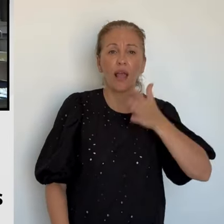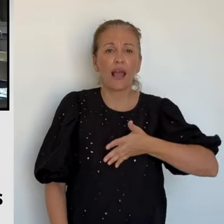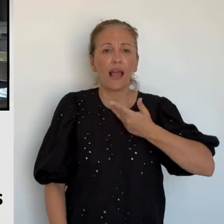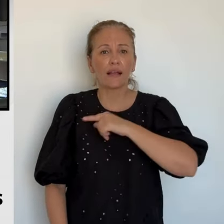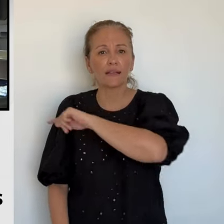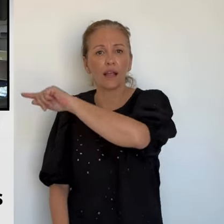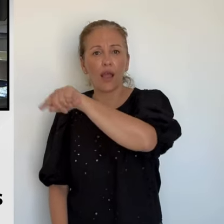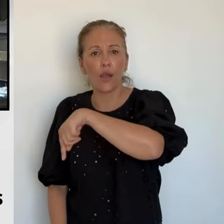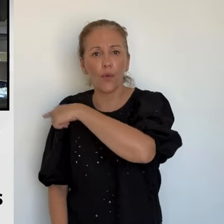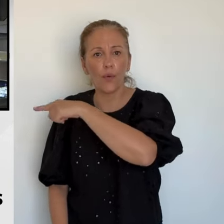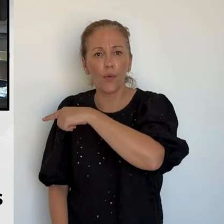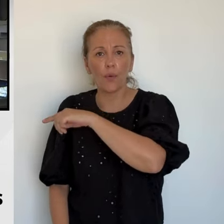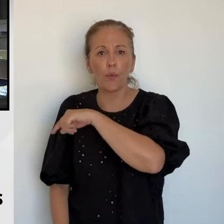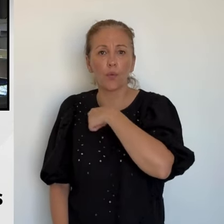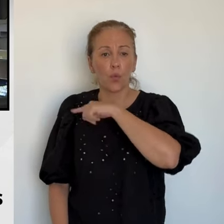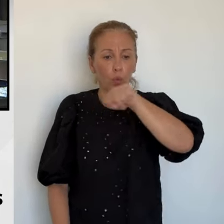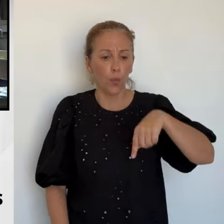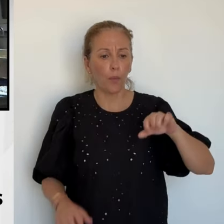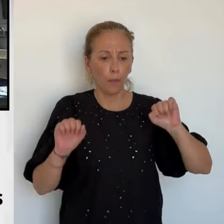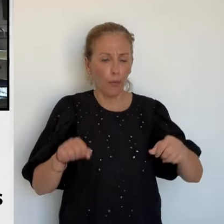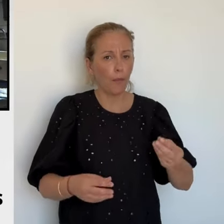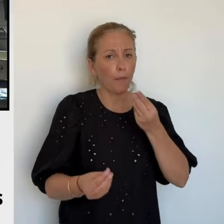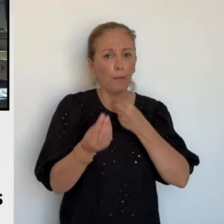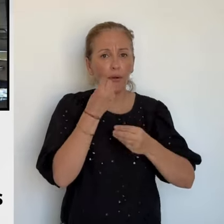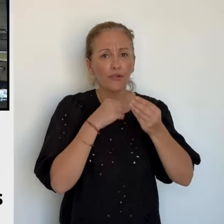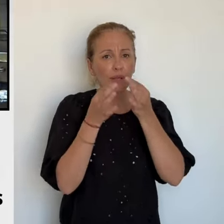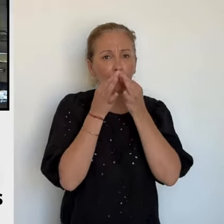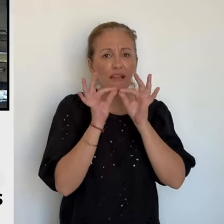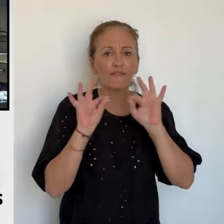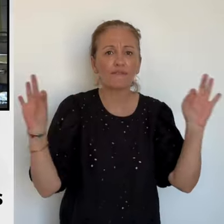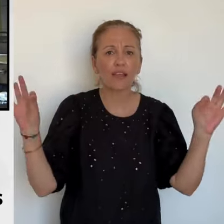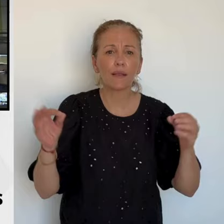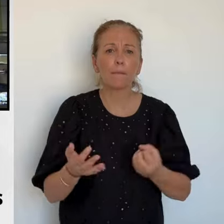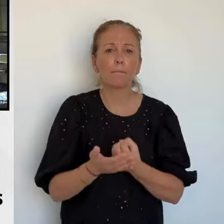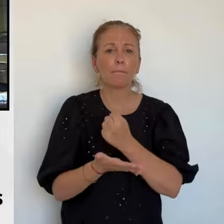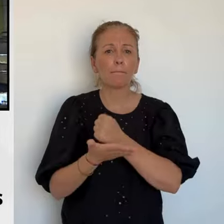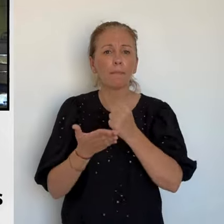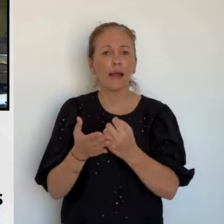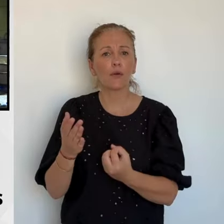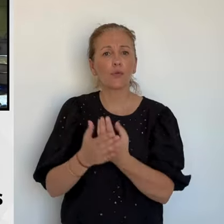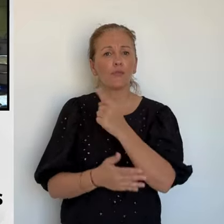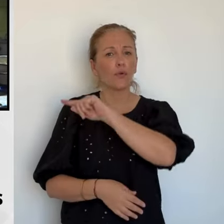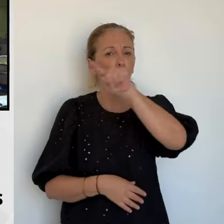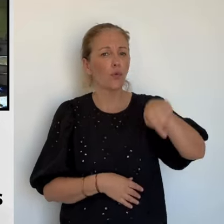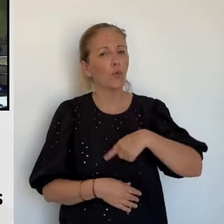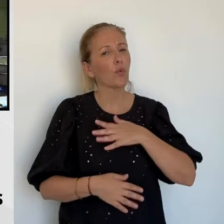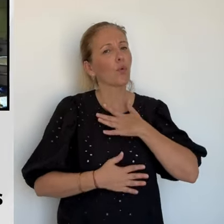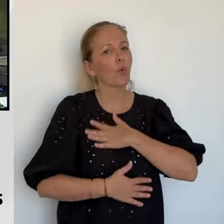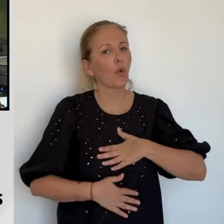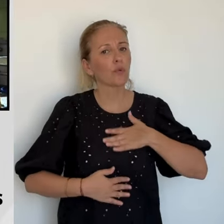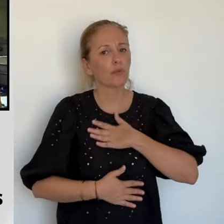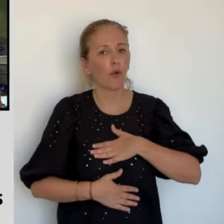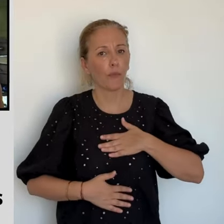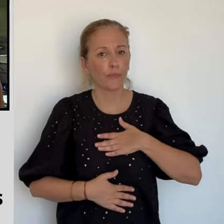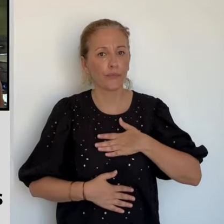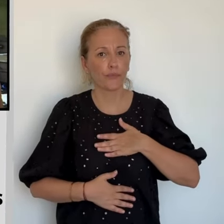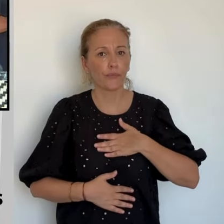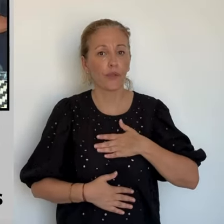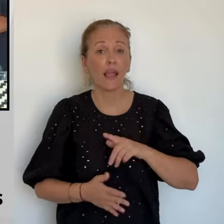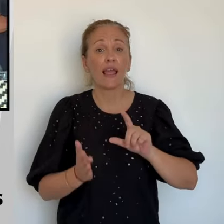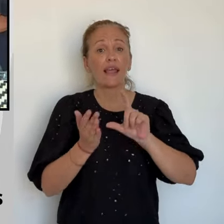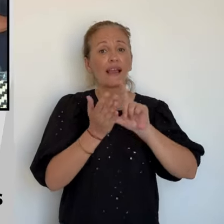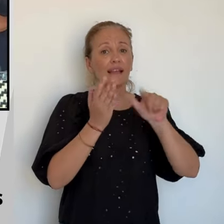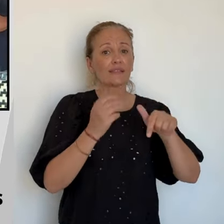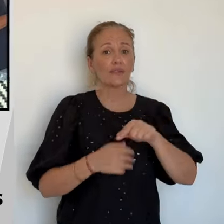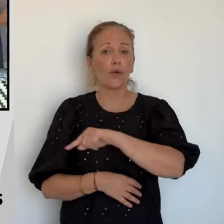resplendie un petit peu partout maintenant, mais surtout pour donner à goûter ces merveilles que l'on a. Et oui, on est très content aujourd'hui d'avoir